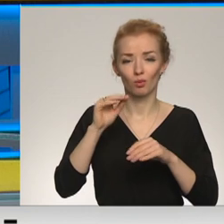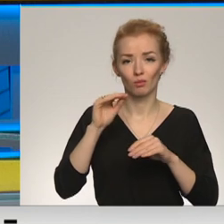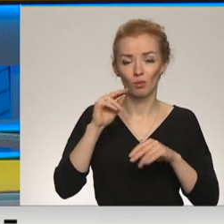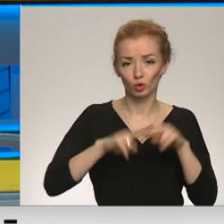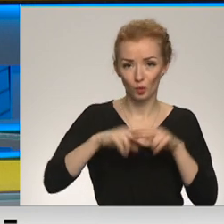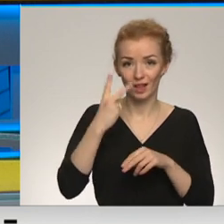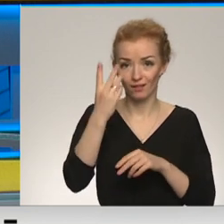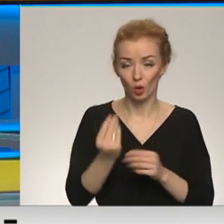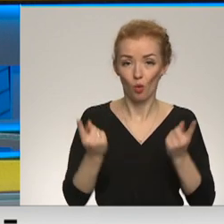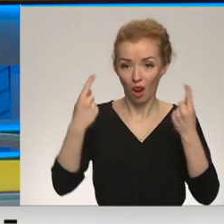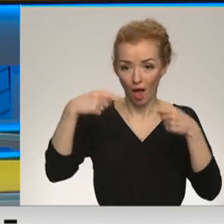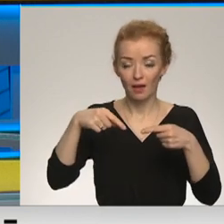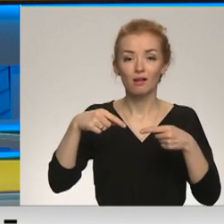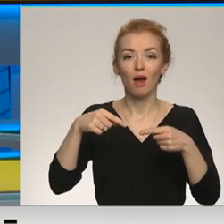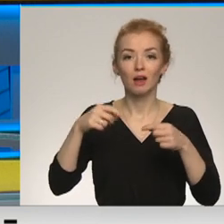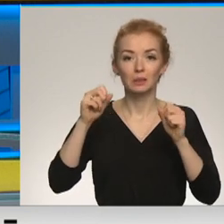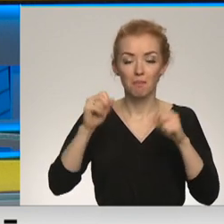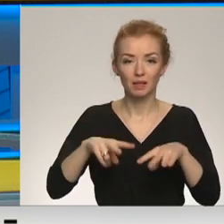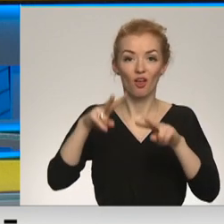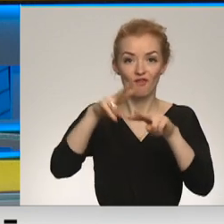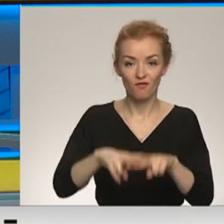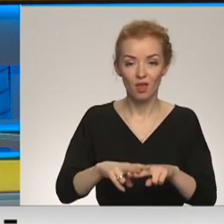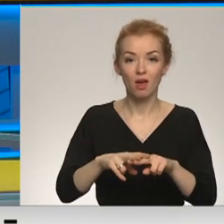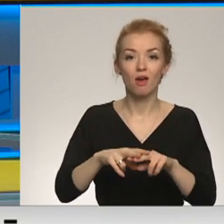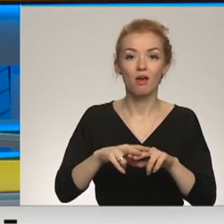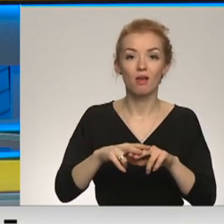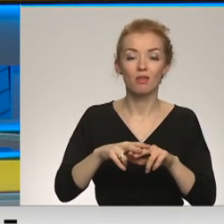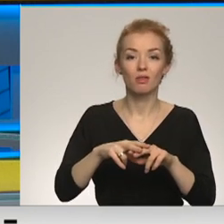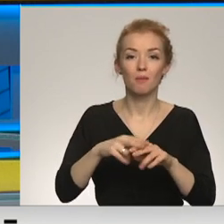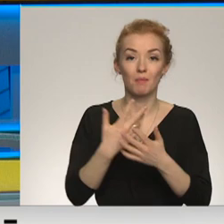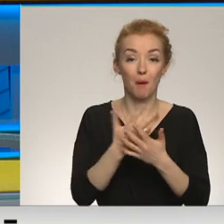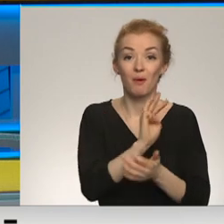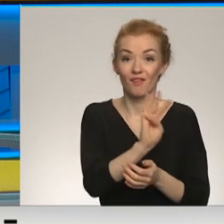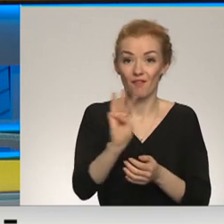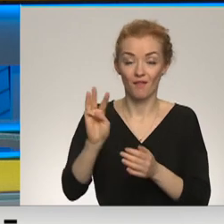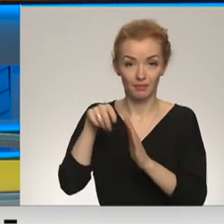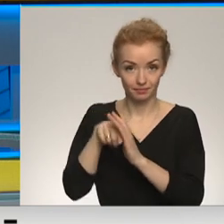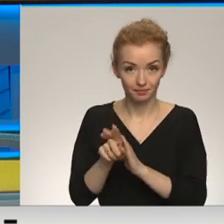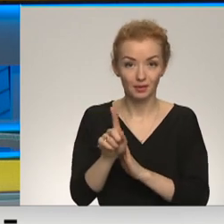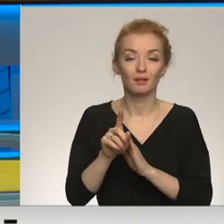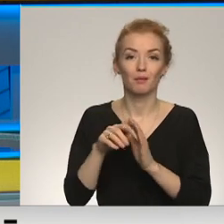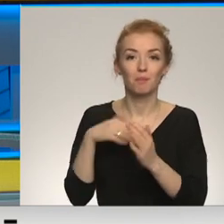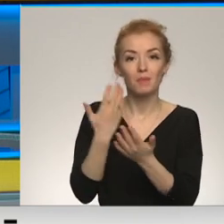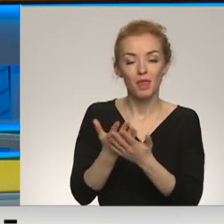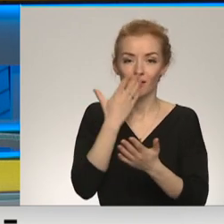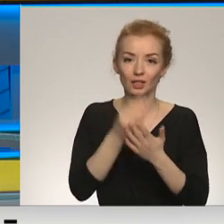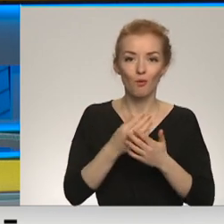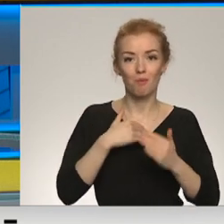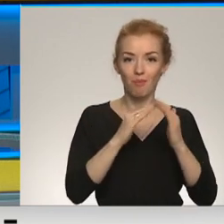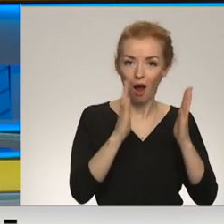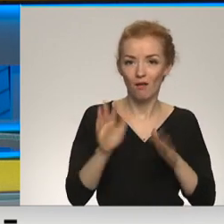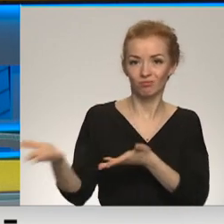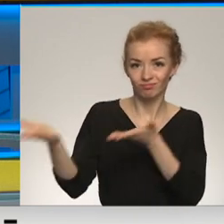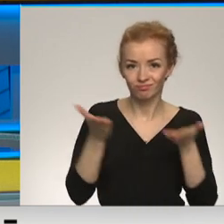pa divām dienām to vietni, kur var cilvēki, kas grib piedāvāt kaut kādu palīdzību attiecību uz izmietināšanu, un cilvēki, kas mēklēja